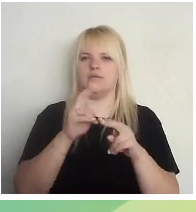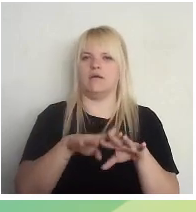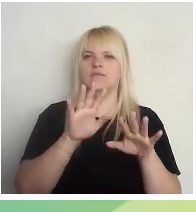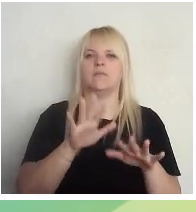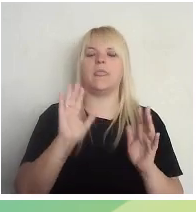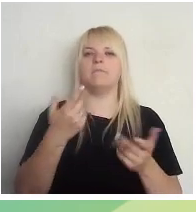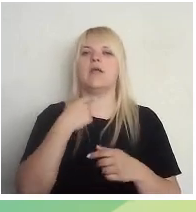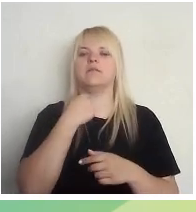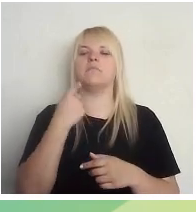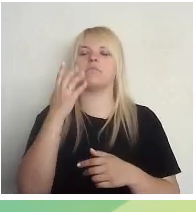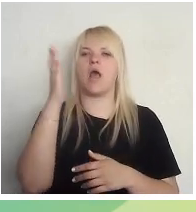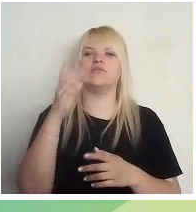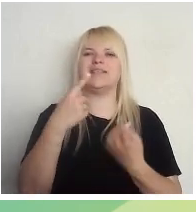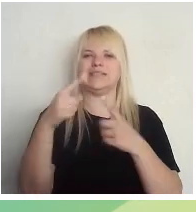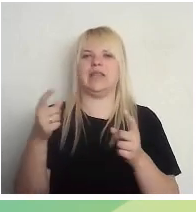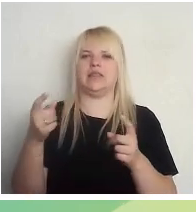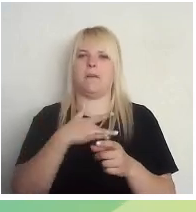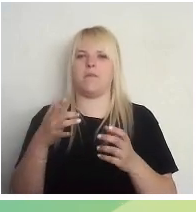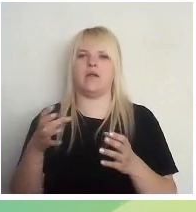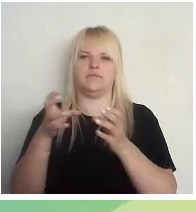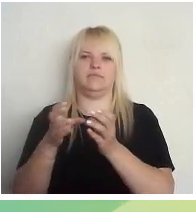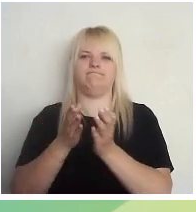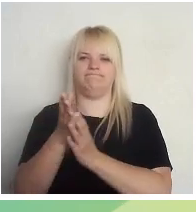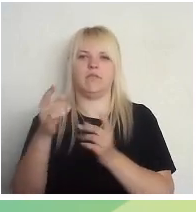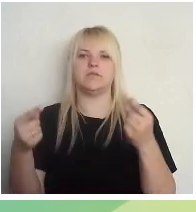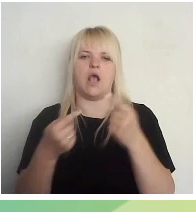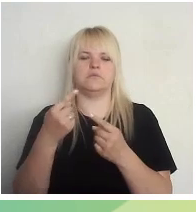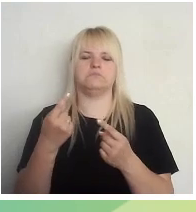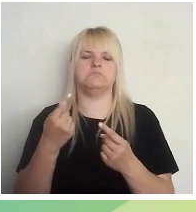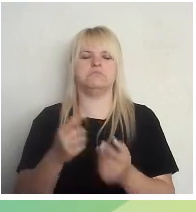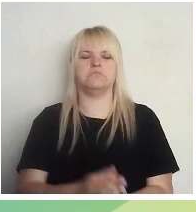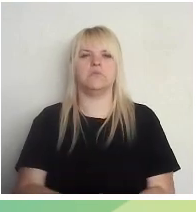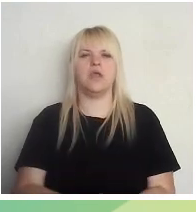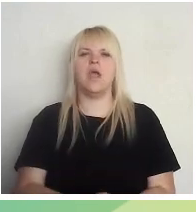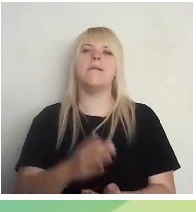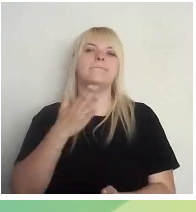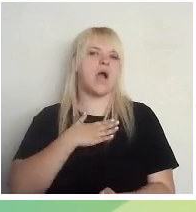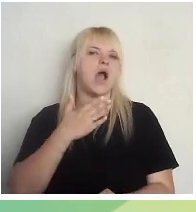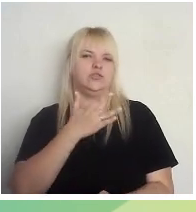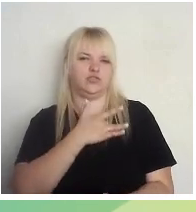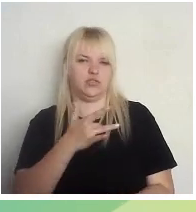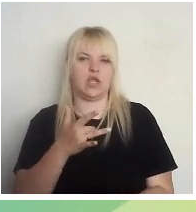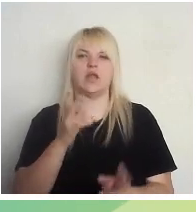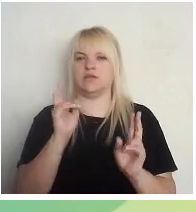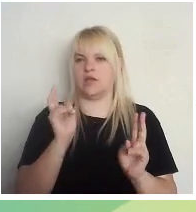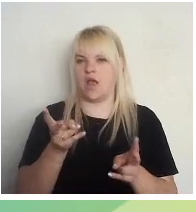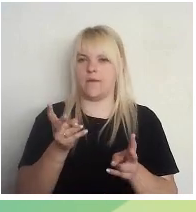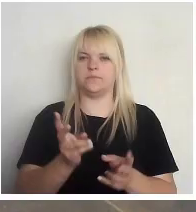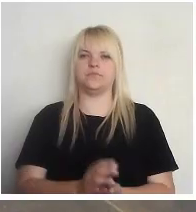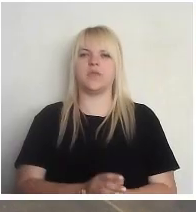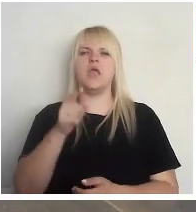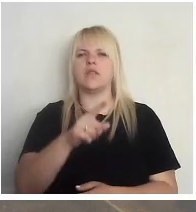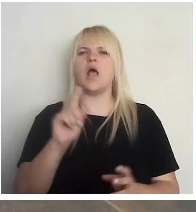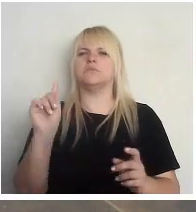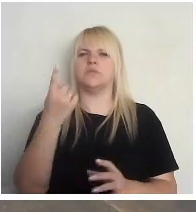citām partijām diezgan sākarīgi. Nu, kas man liek domāt, ka tās pirmās